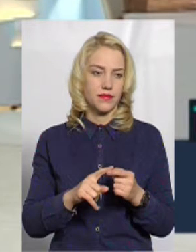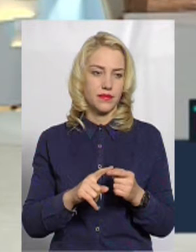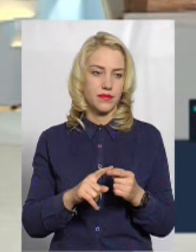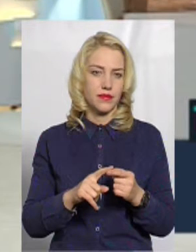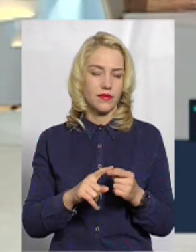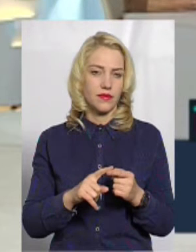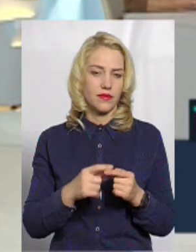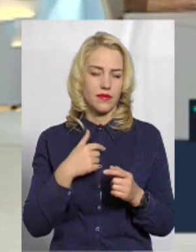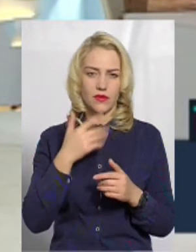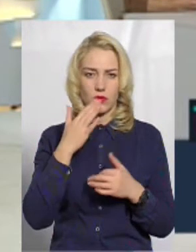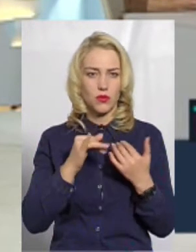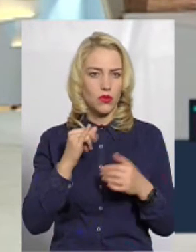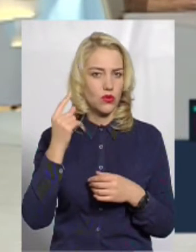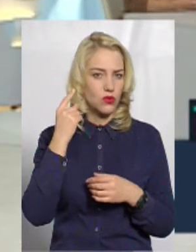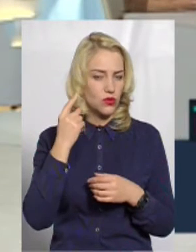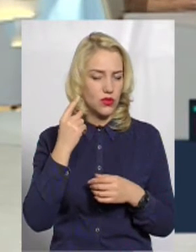запитання?